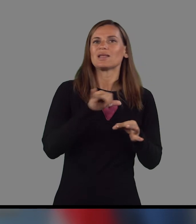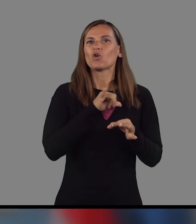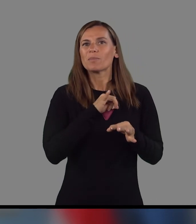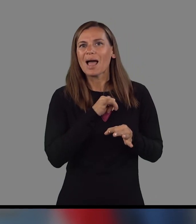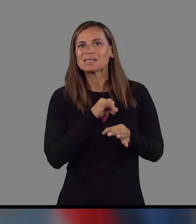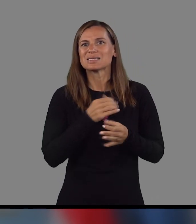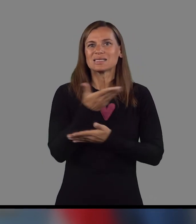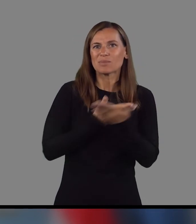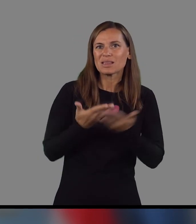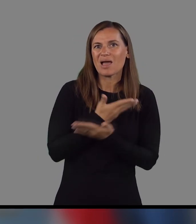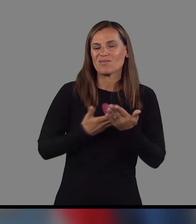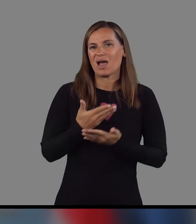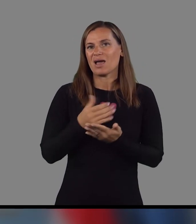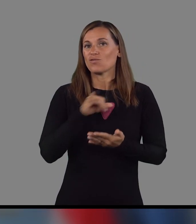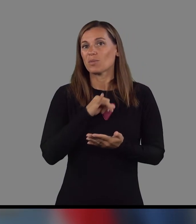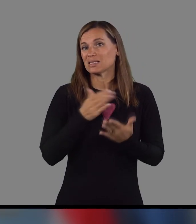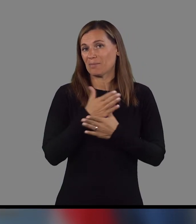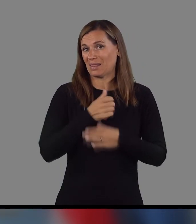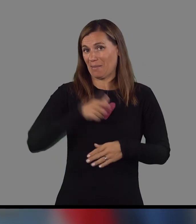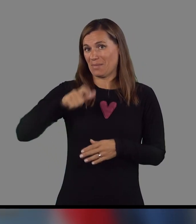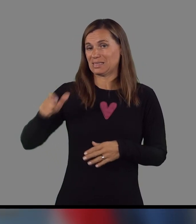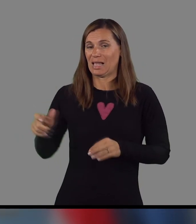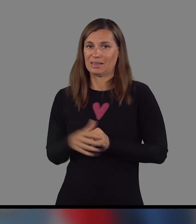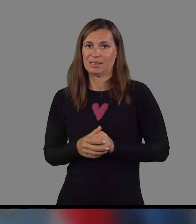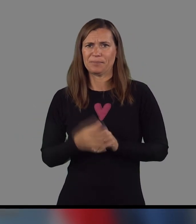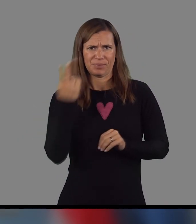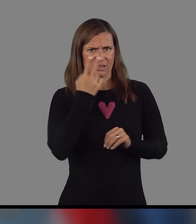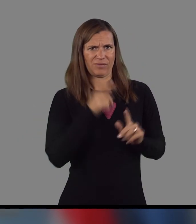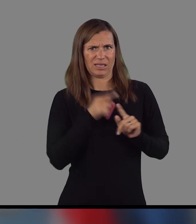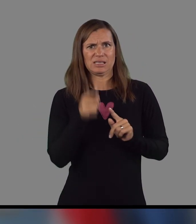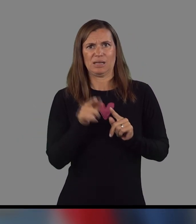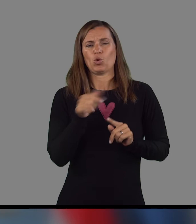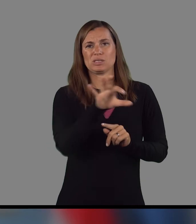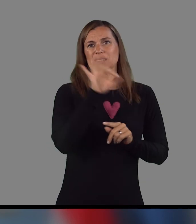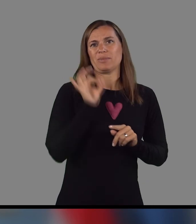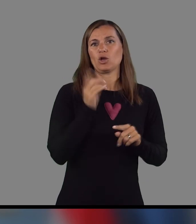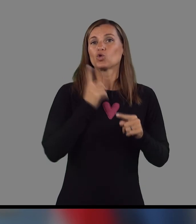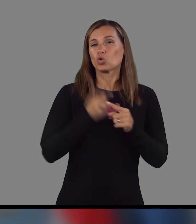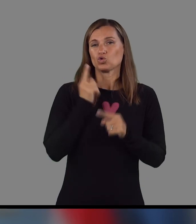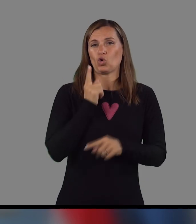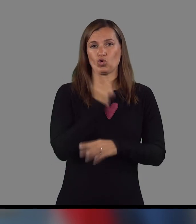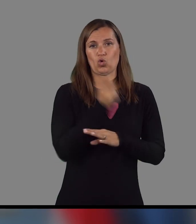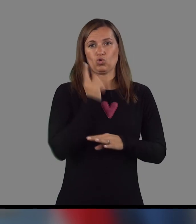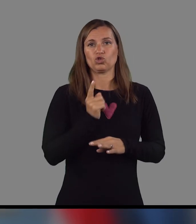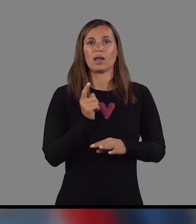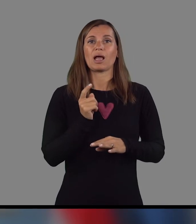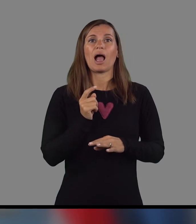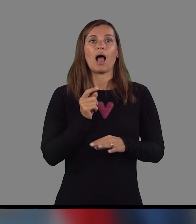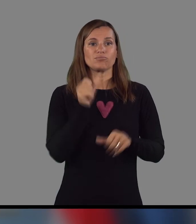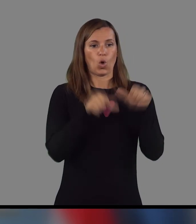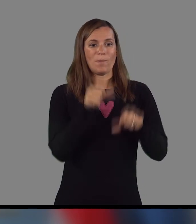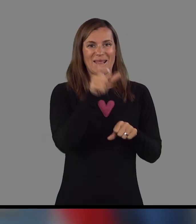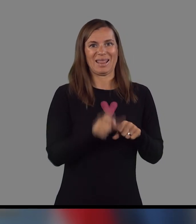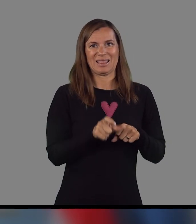informacij, izmenjava informacij med pacijenti. Seveda s tem, ko si izberejo točno določenega